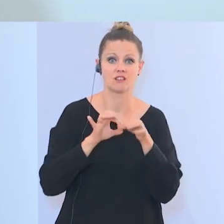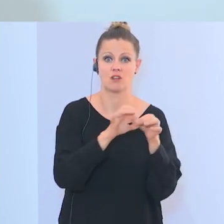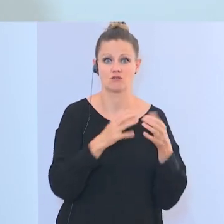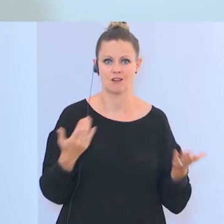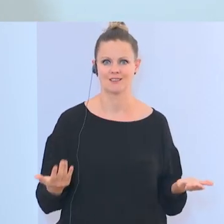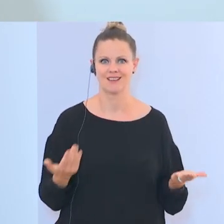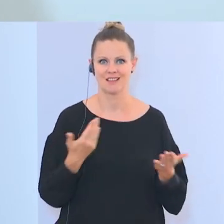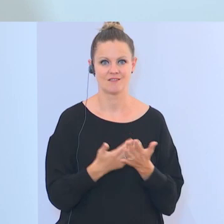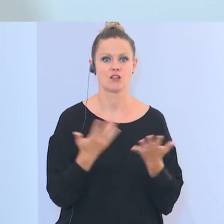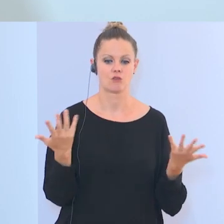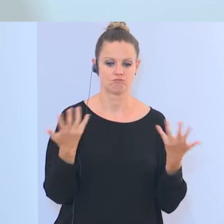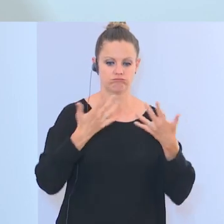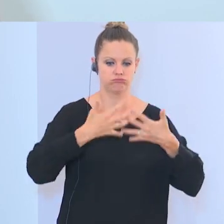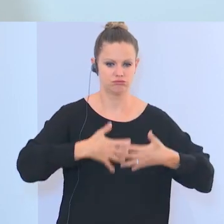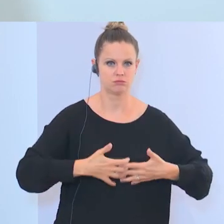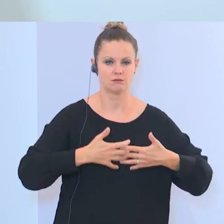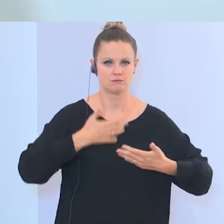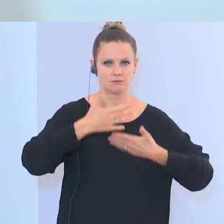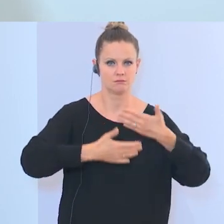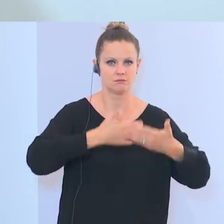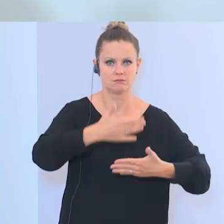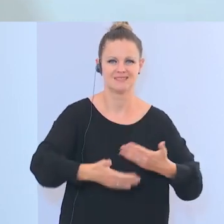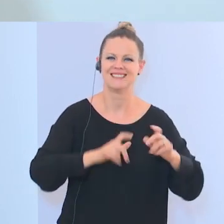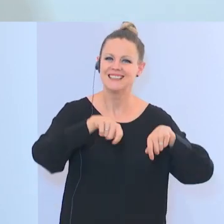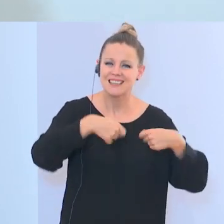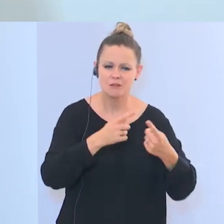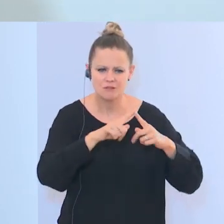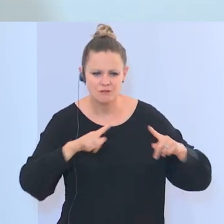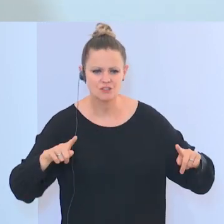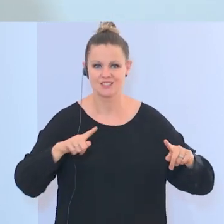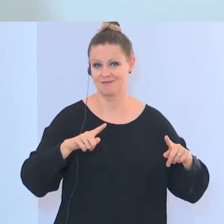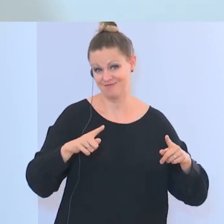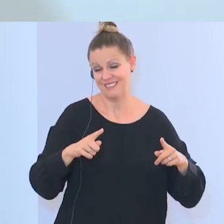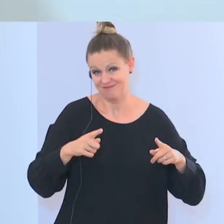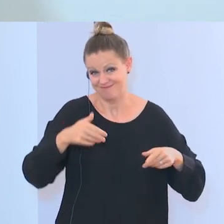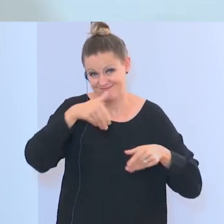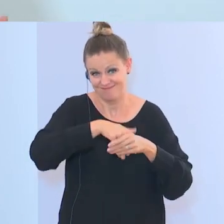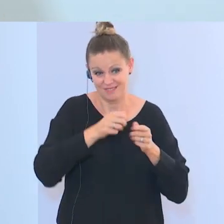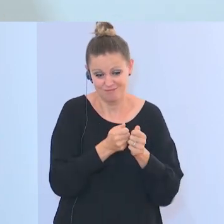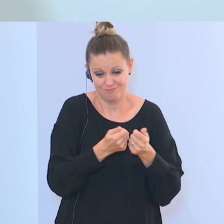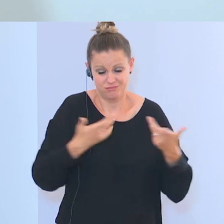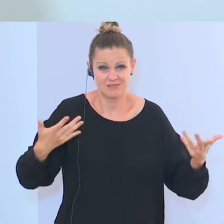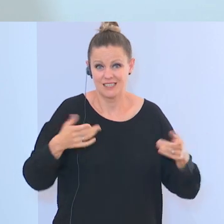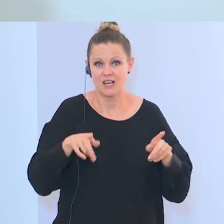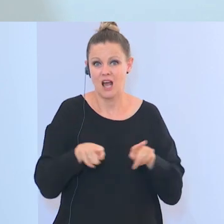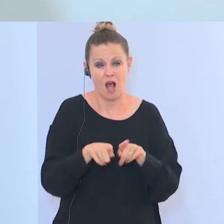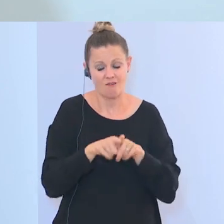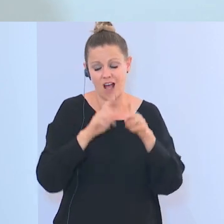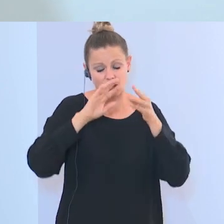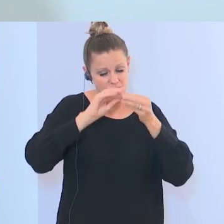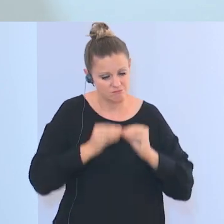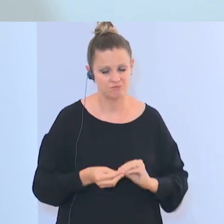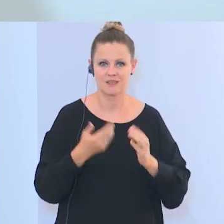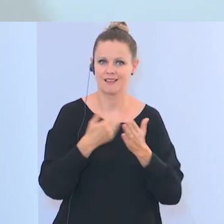die Dinge ineinander greifen. Unterschiedliche Facetten, komplexes Phänomen. Daher brauchen wir auch eine breite wissenschaftliche